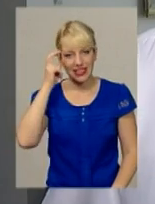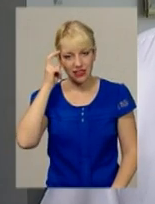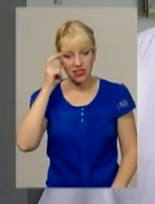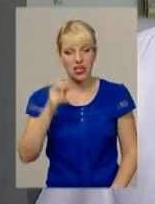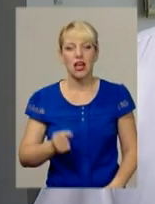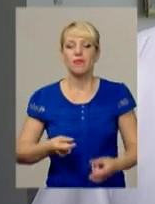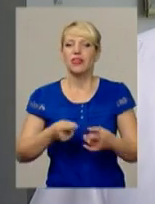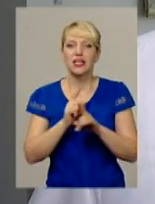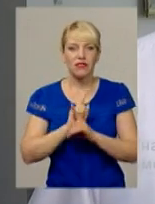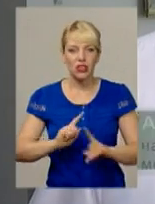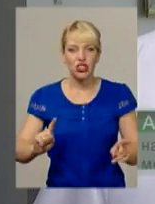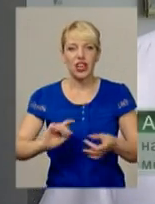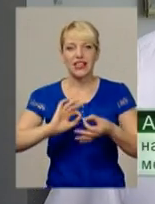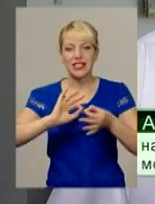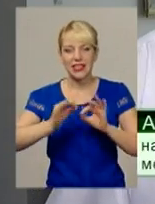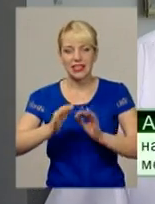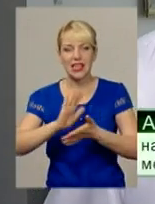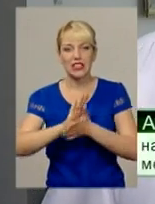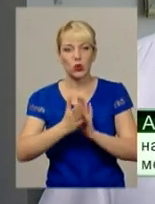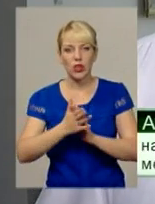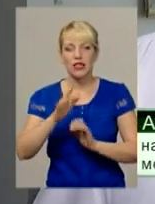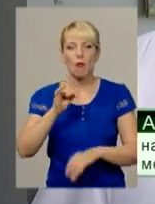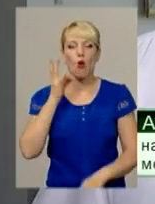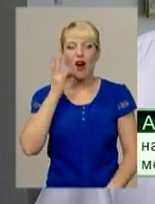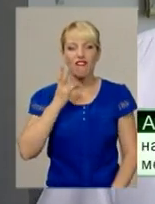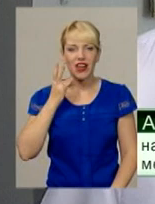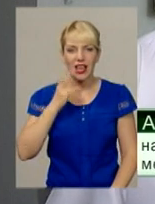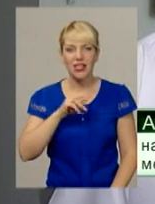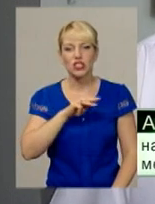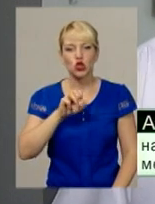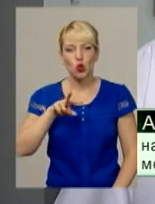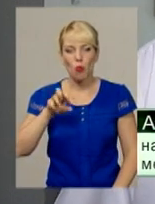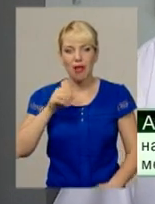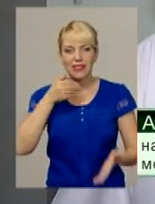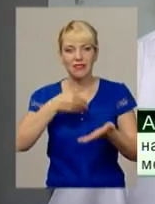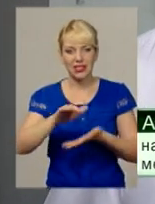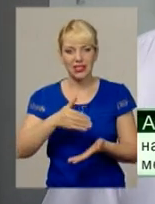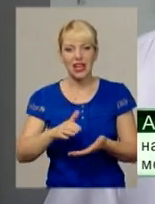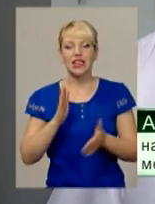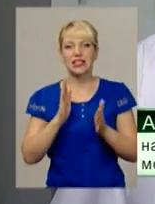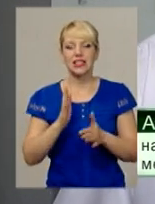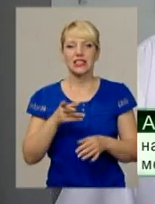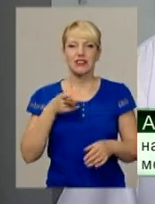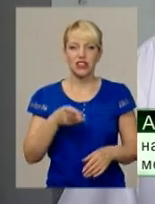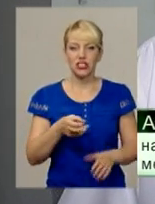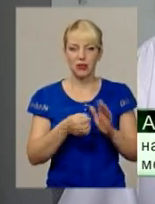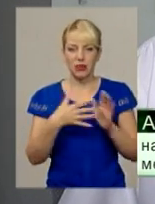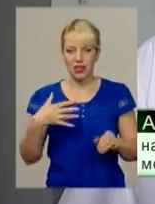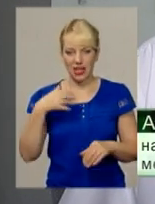Назвичайно складна ситуація по африканській чумі свиней. На сьогоднішній день тільки за 2015 рік